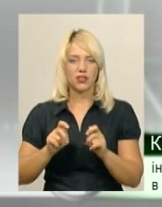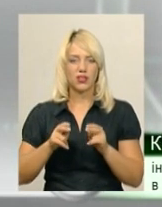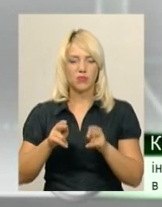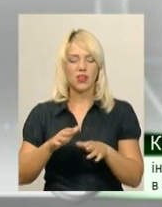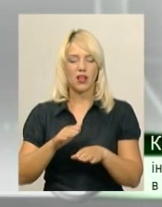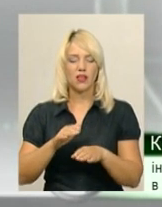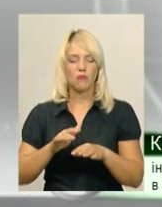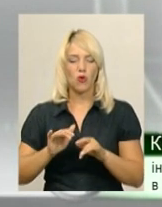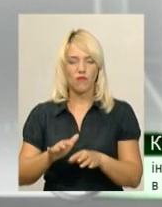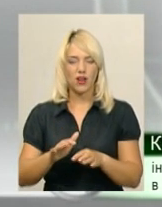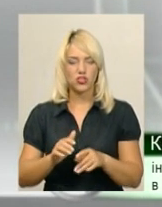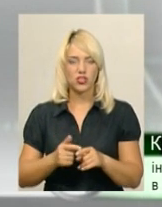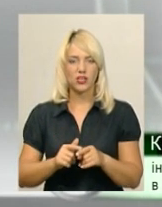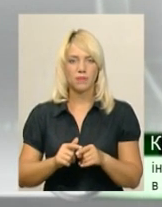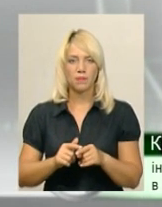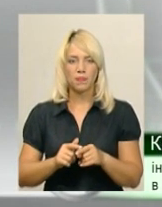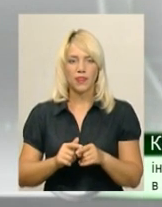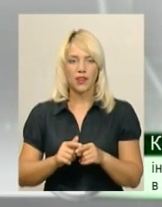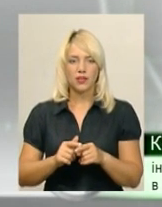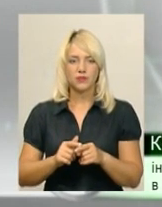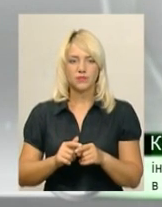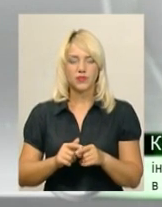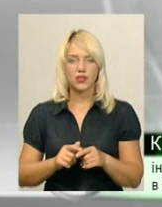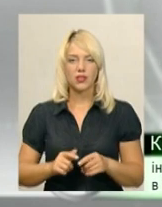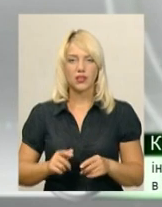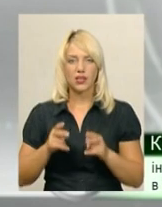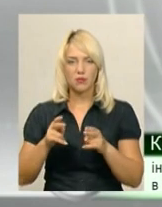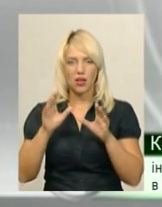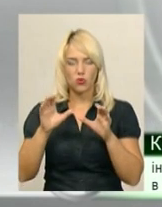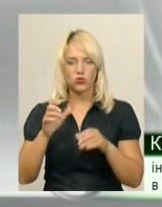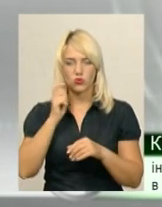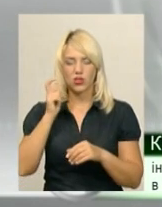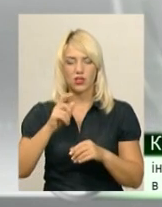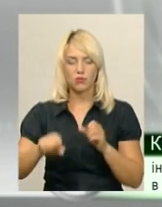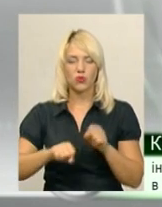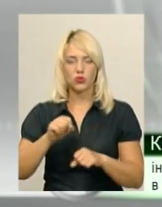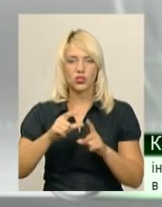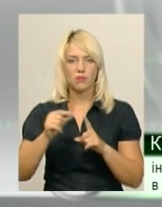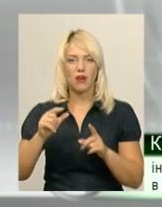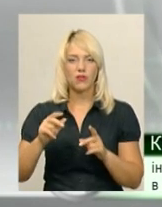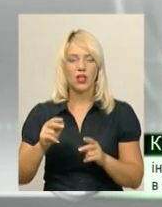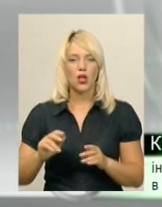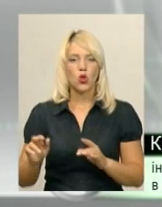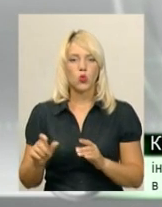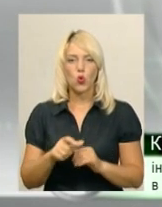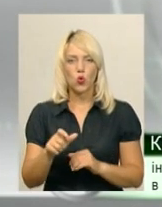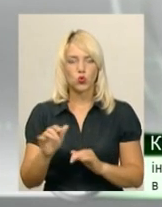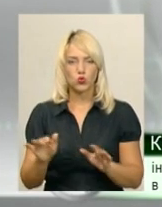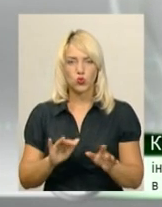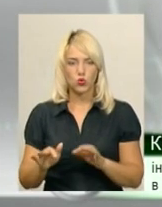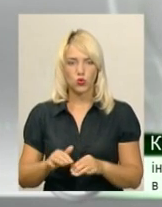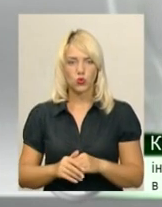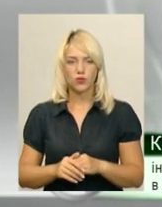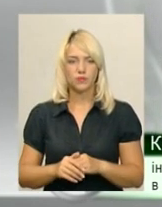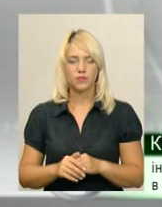частиною першої статті 286 Кримінального кодексу, а саме порушення правил дорожнього руху. Наразі